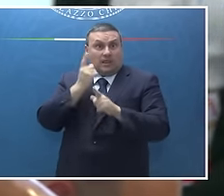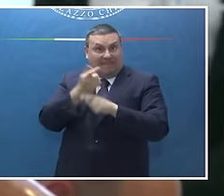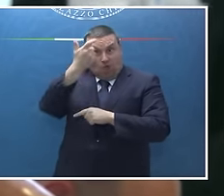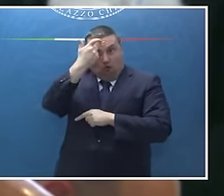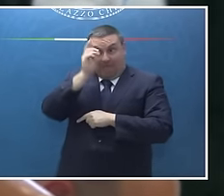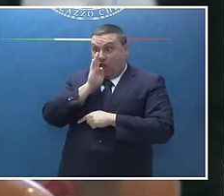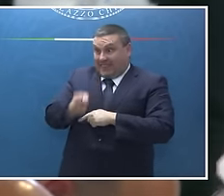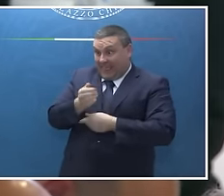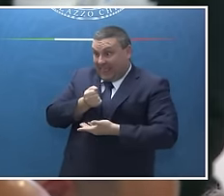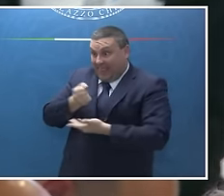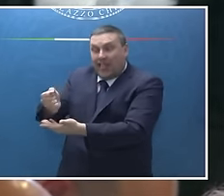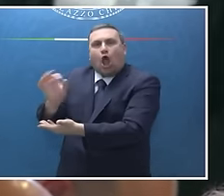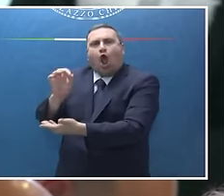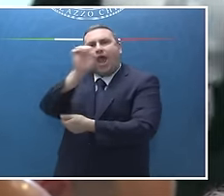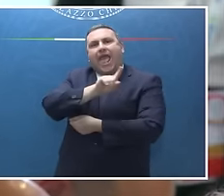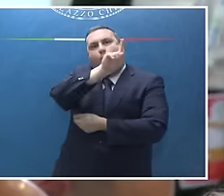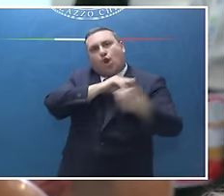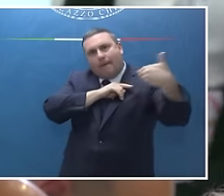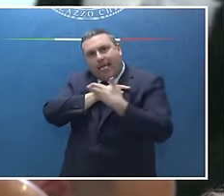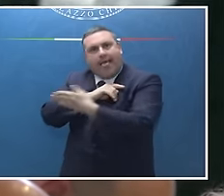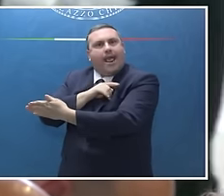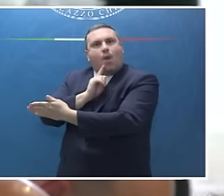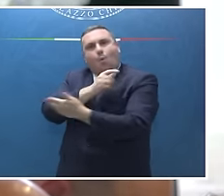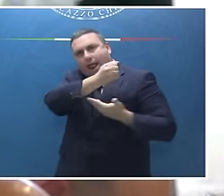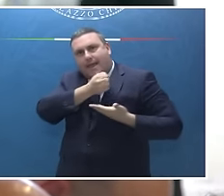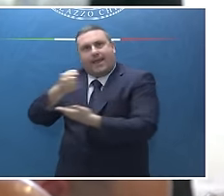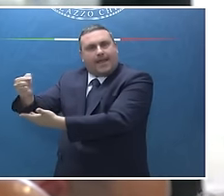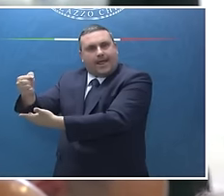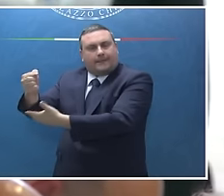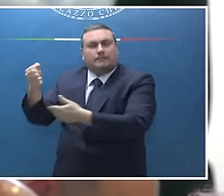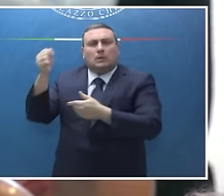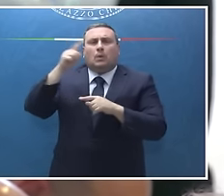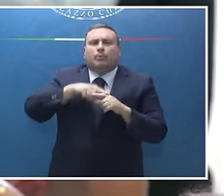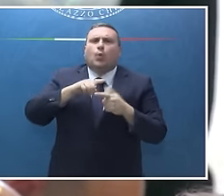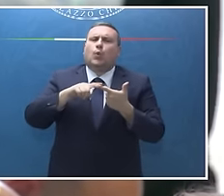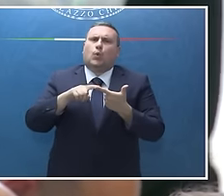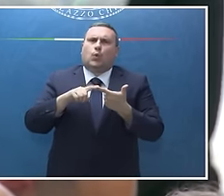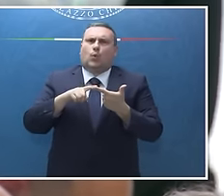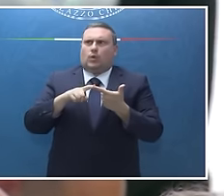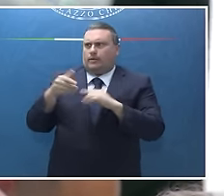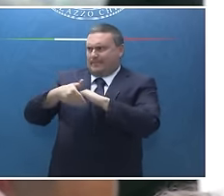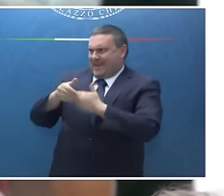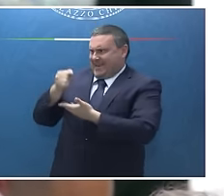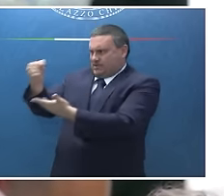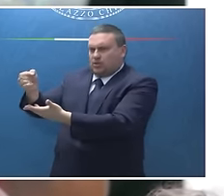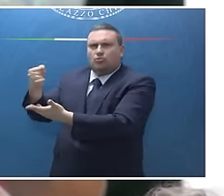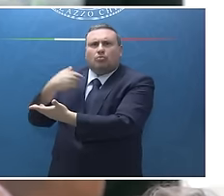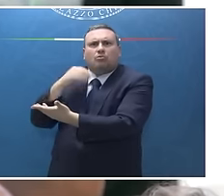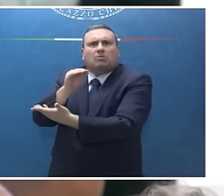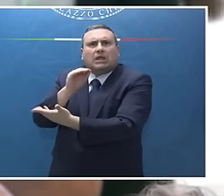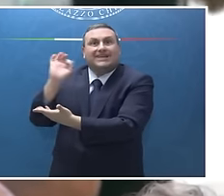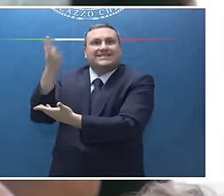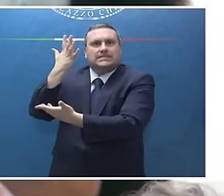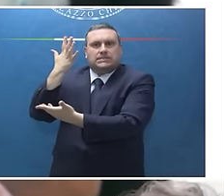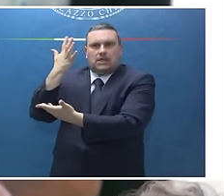attraverso l'Unione Europea? E poi su questo prestito rimane anche sospesa una questione, cioè cosa succederebbe nel momento in cui gli